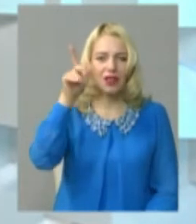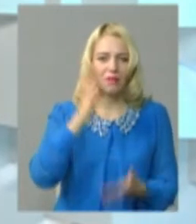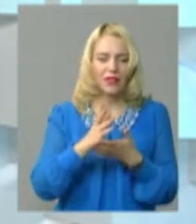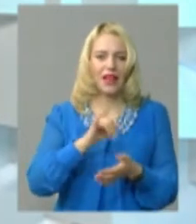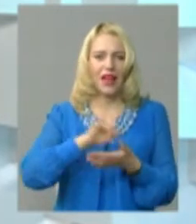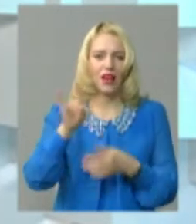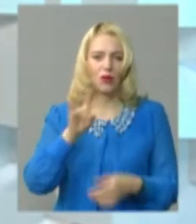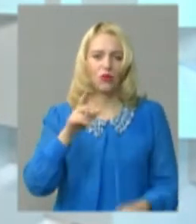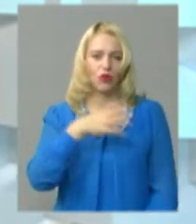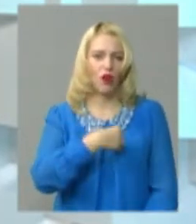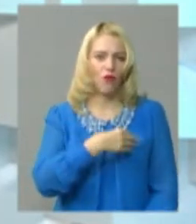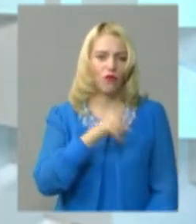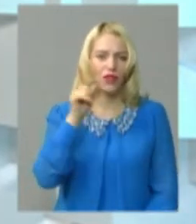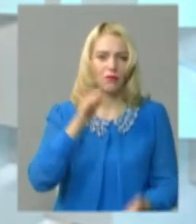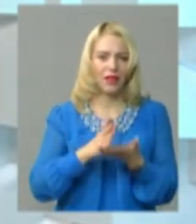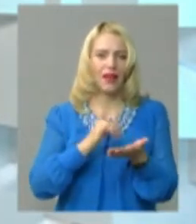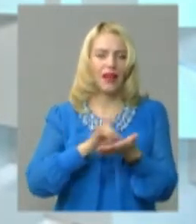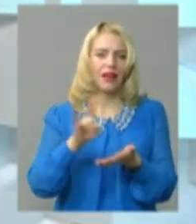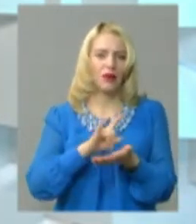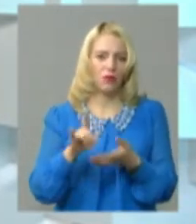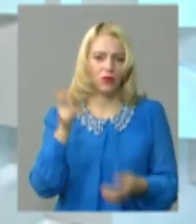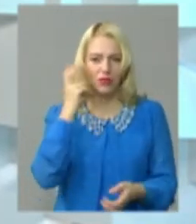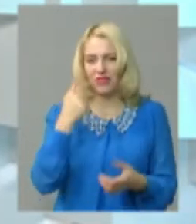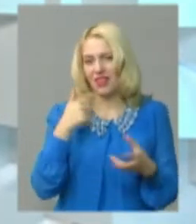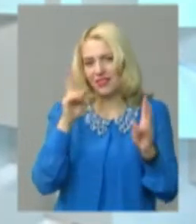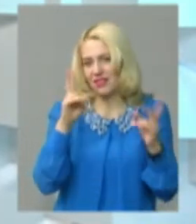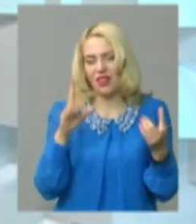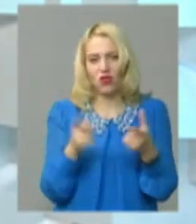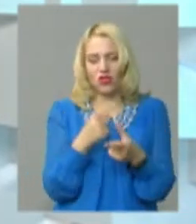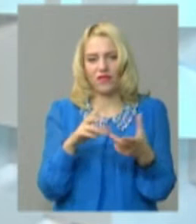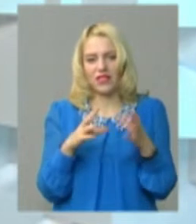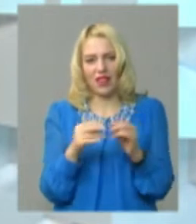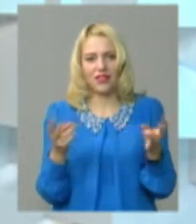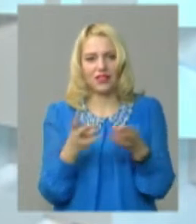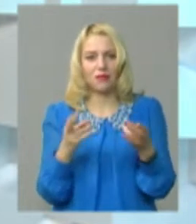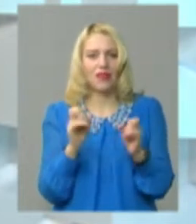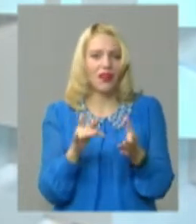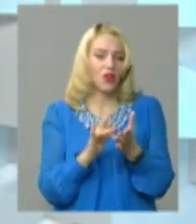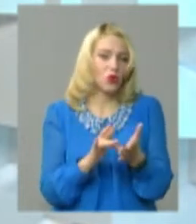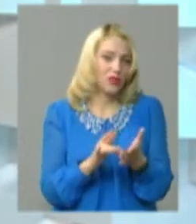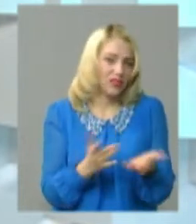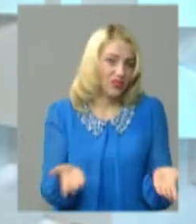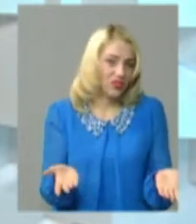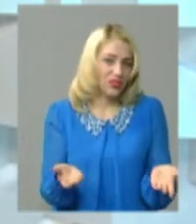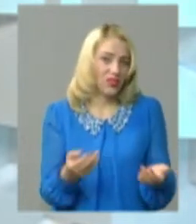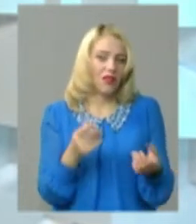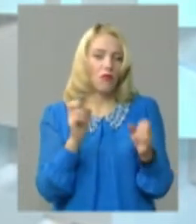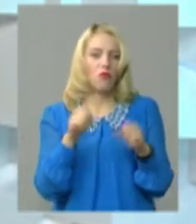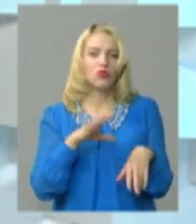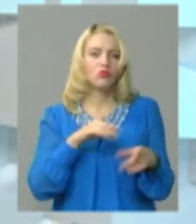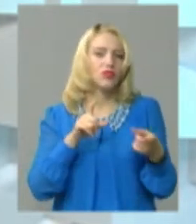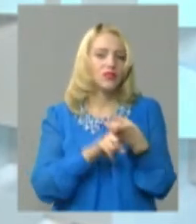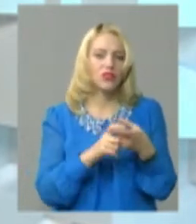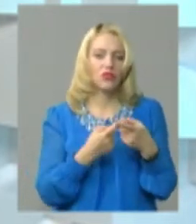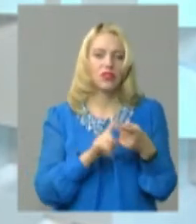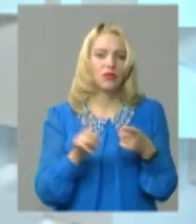Львів, там є аеропорт Київ. Я не знаю, чи потрібно взагалі, може, сам аеропорт як для туристичного, ні. Може, в зв'язку з